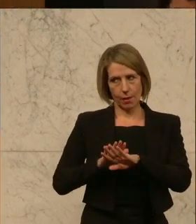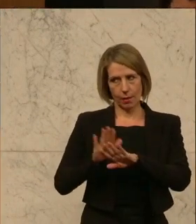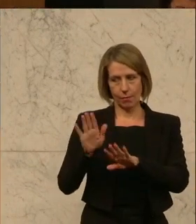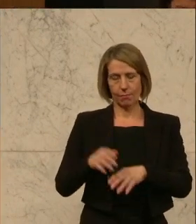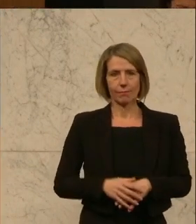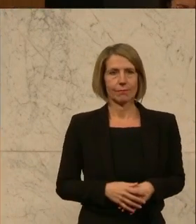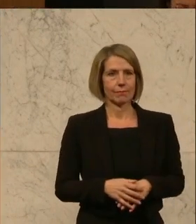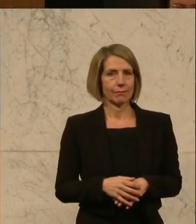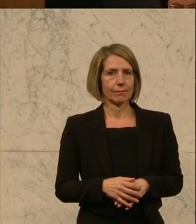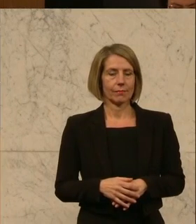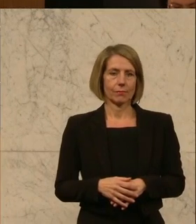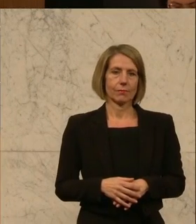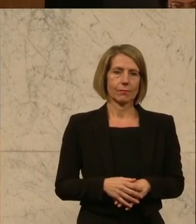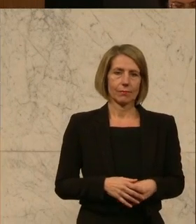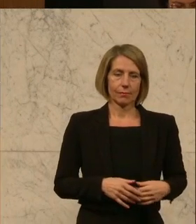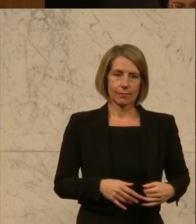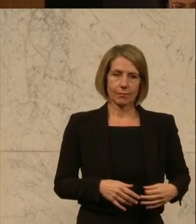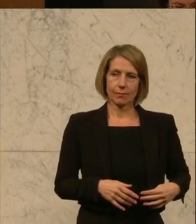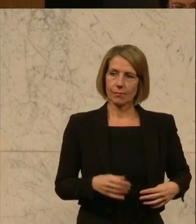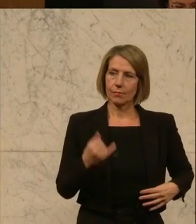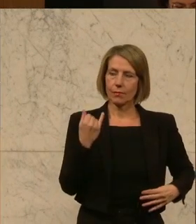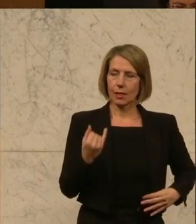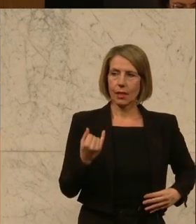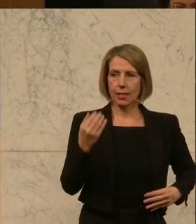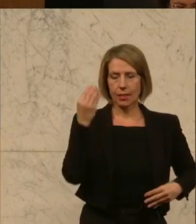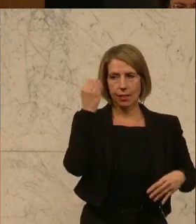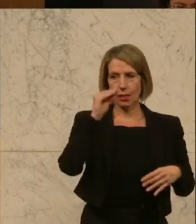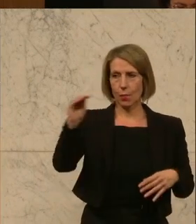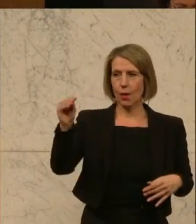spät begonnen hätten, die Zinsen zu erhöhen und der starken Inflation entgegenzuwirken. Dank! Vielen Dank.